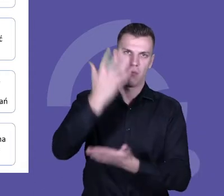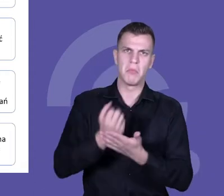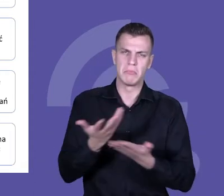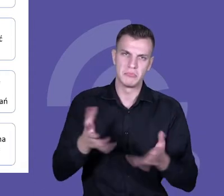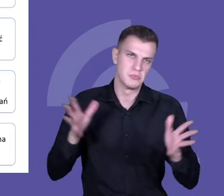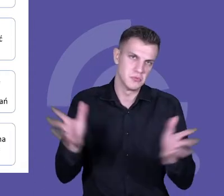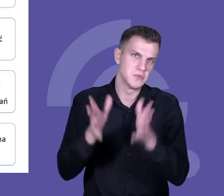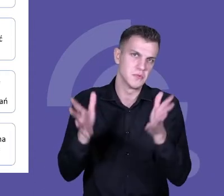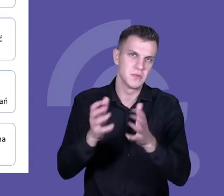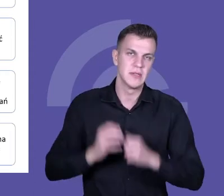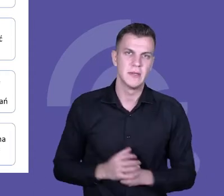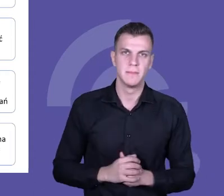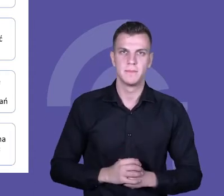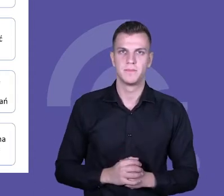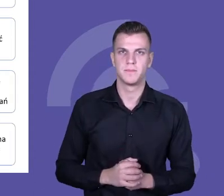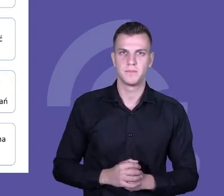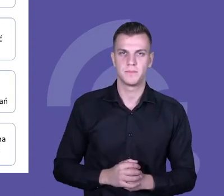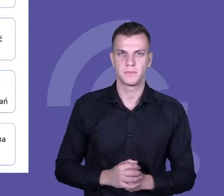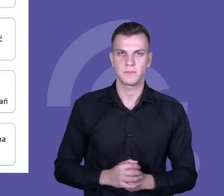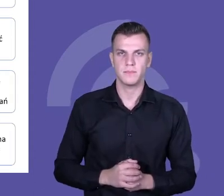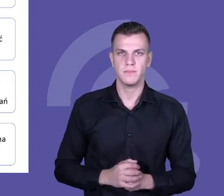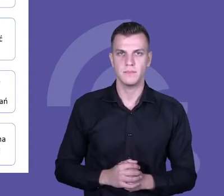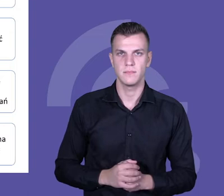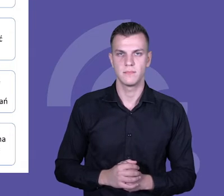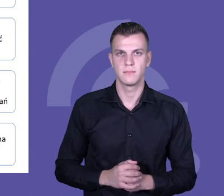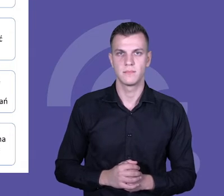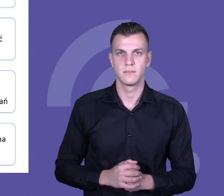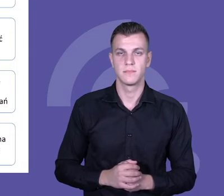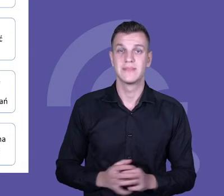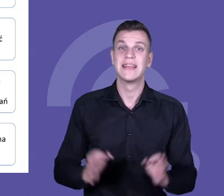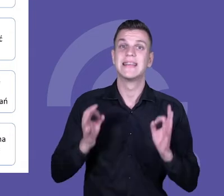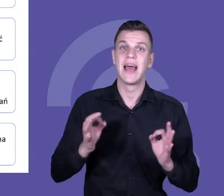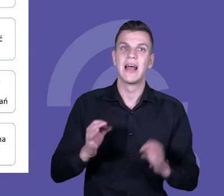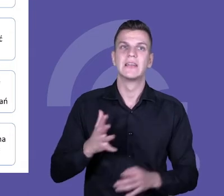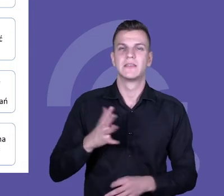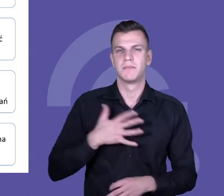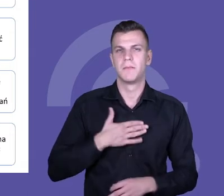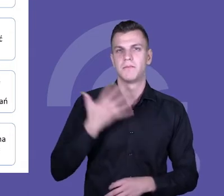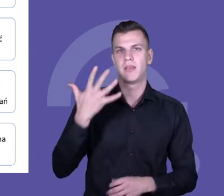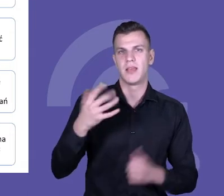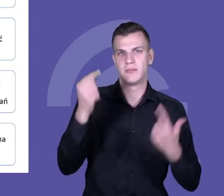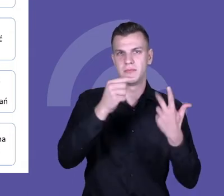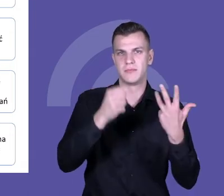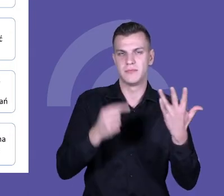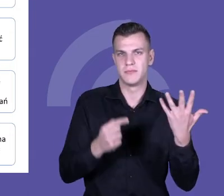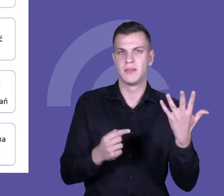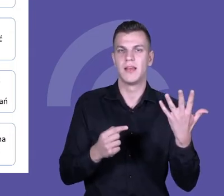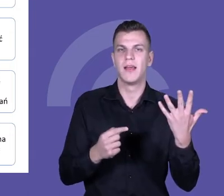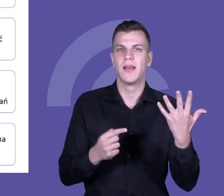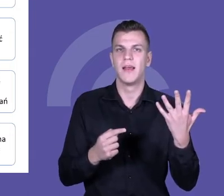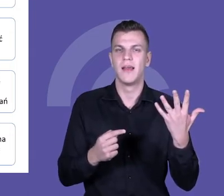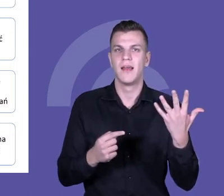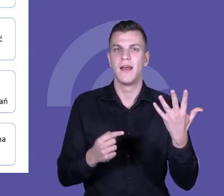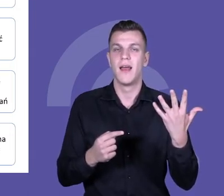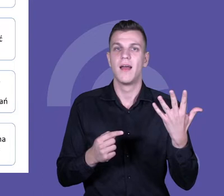widzicie, mamy tutaj, obecnie pracujemy nad pięcioma wiązkami, które są